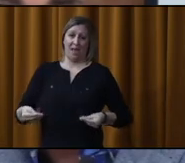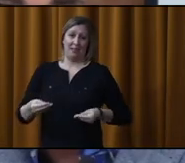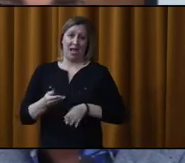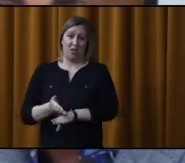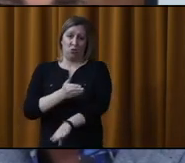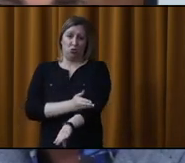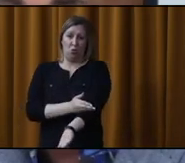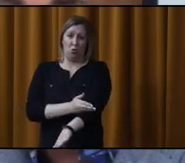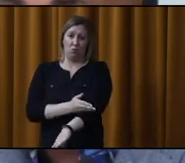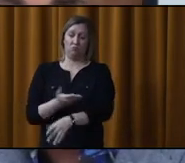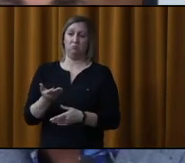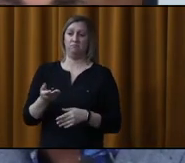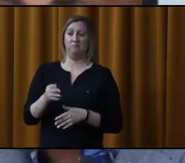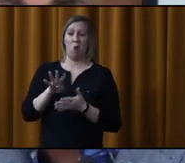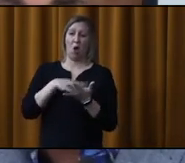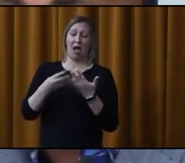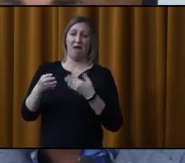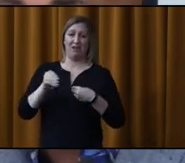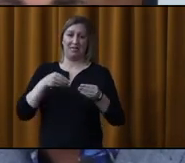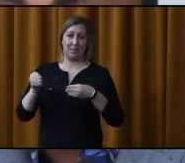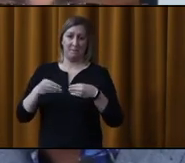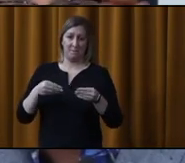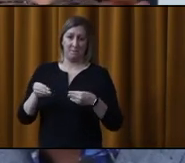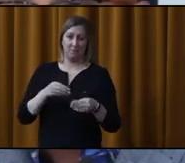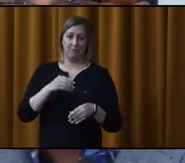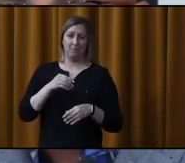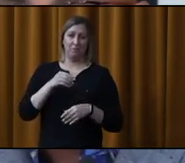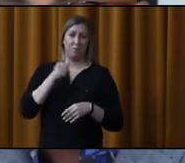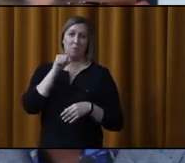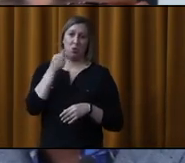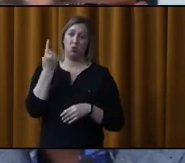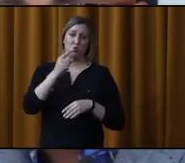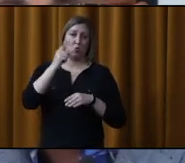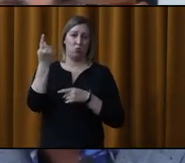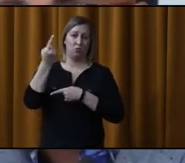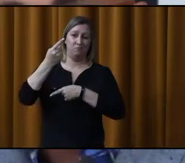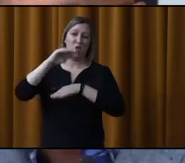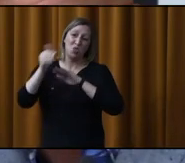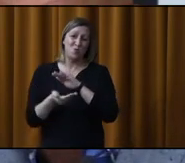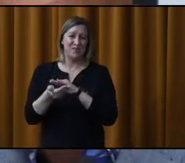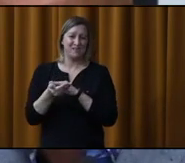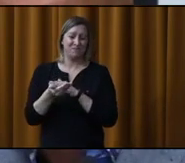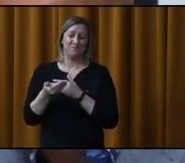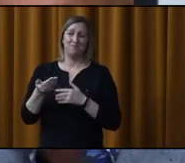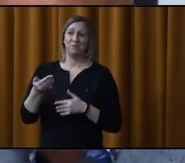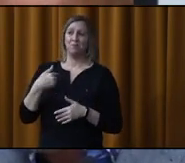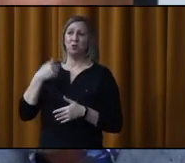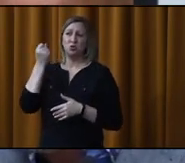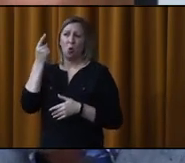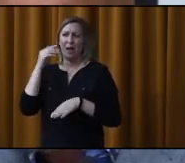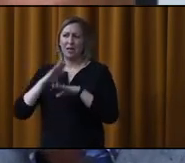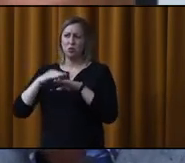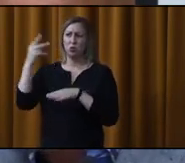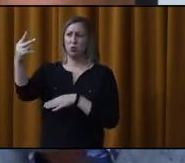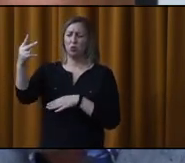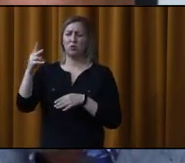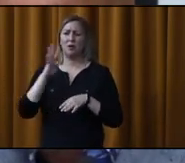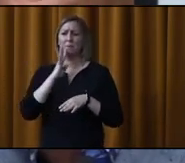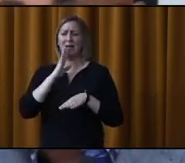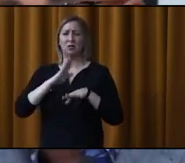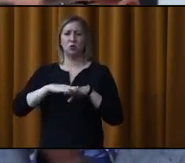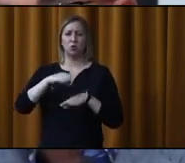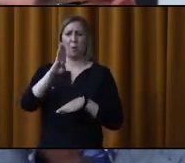'avoir une plage horaire qui est non pas seulement de nuit, mais qui est également de jour. Puis, ce que je comprends de M. Belleau, c'est peut-être l'intersection Brian